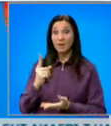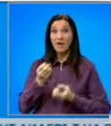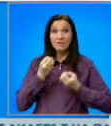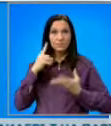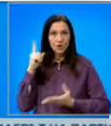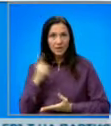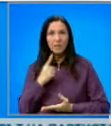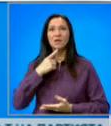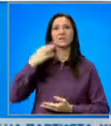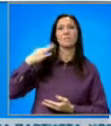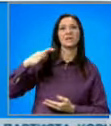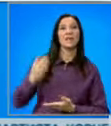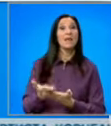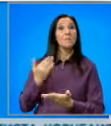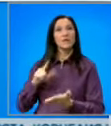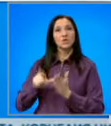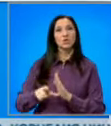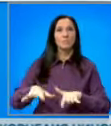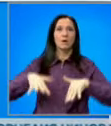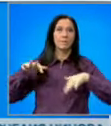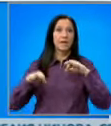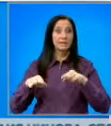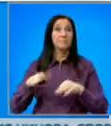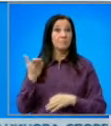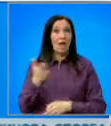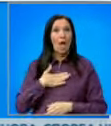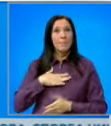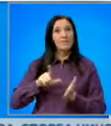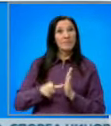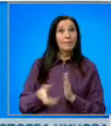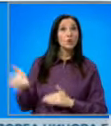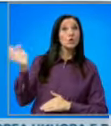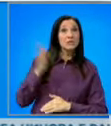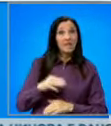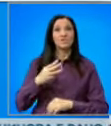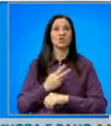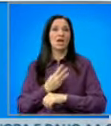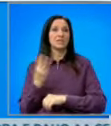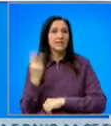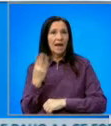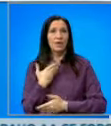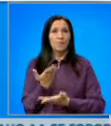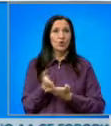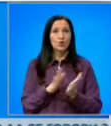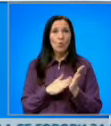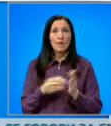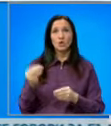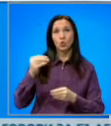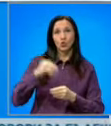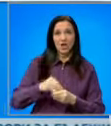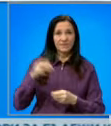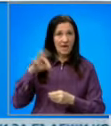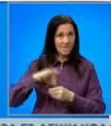възможен ден за президентските и пресрочните парламентарни избори. Те имат време до следващата сряда да подадат документи за участие във вод.